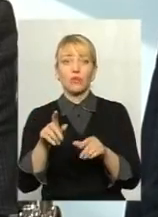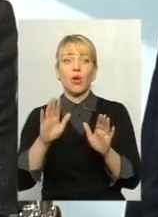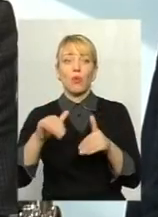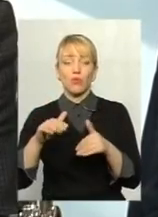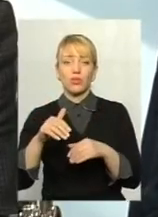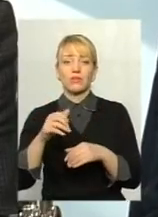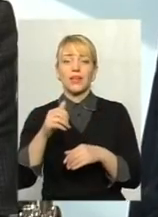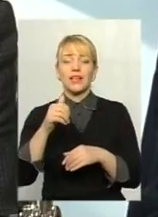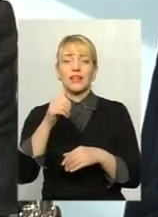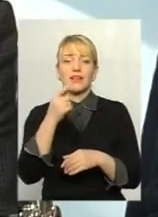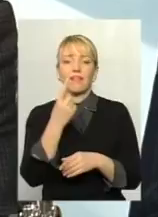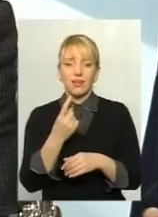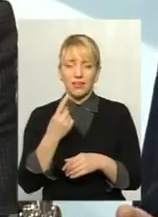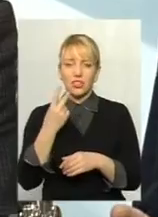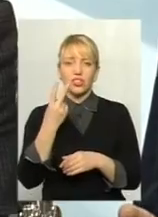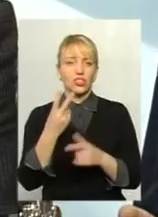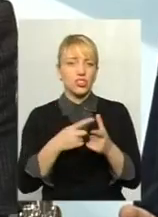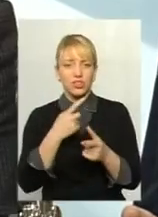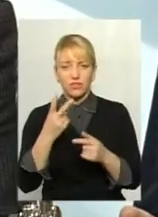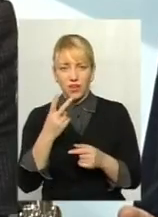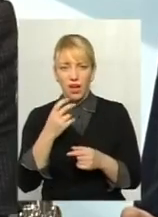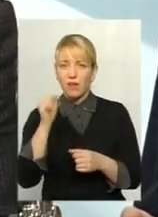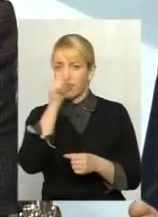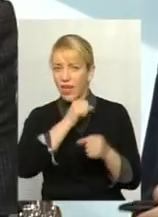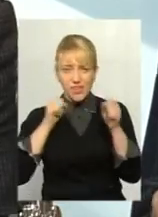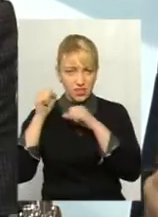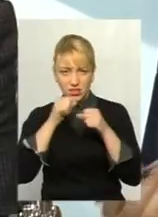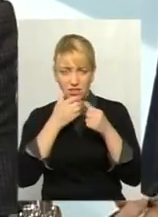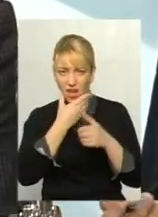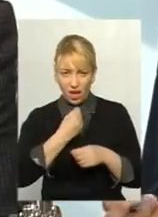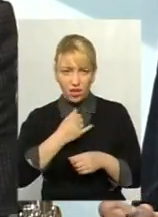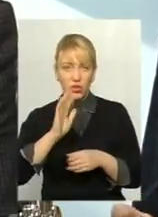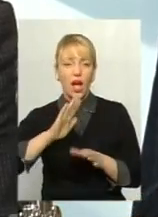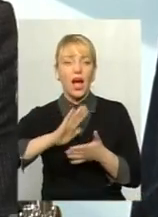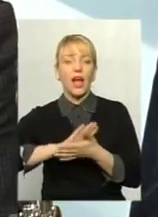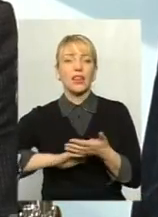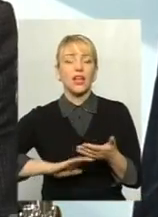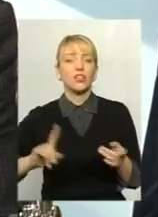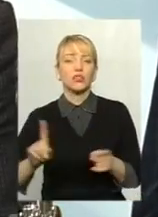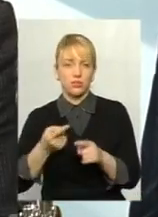наїстися, то це просто, я не знаю, або якась патологія,